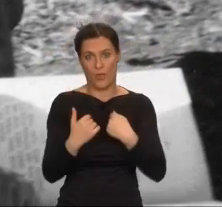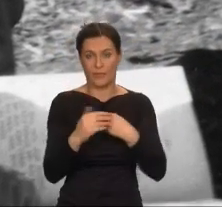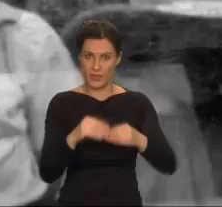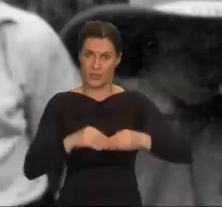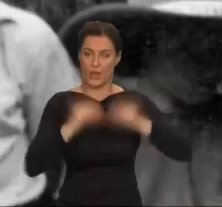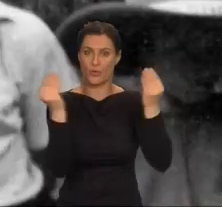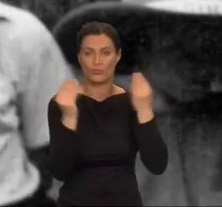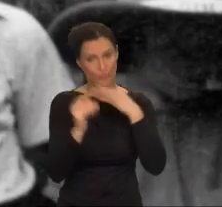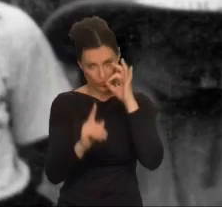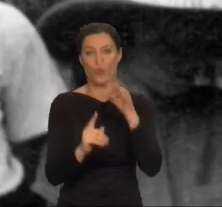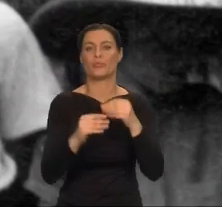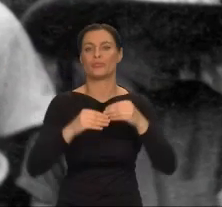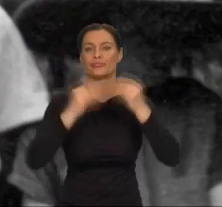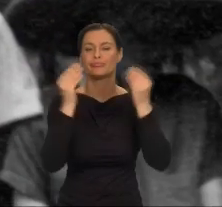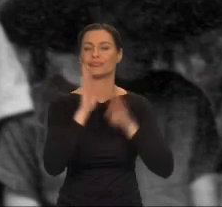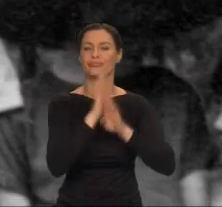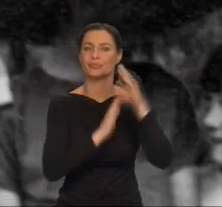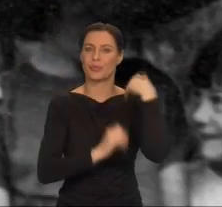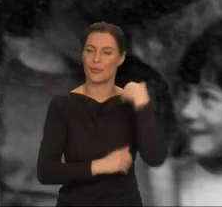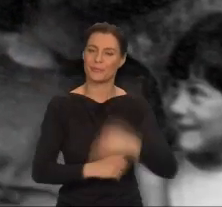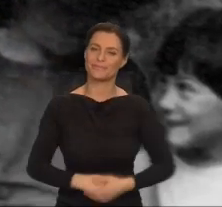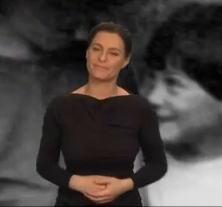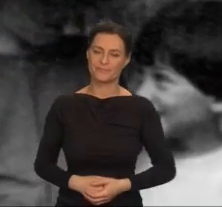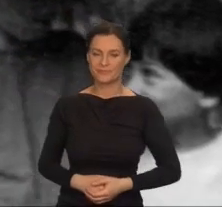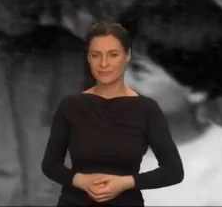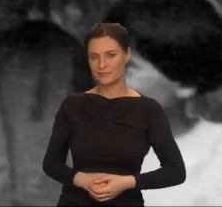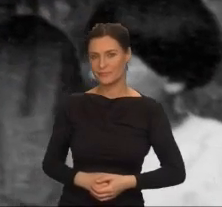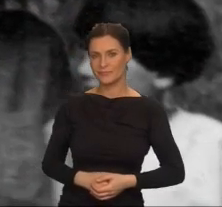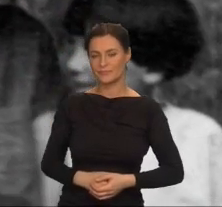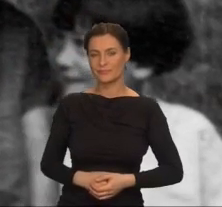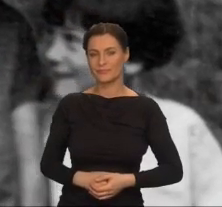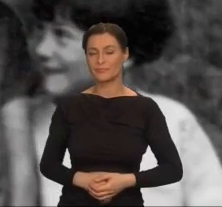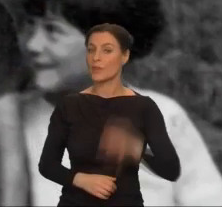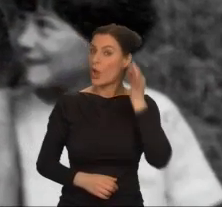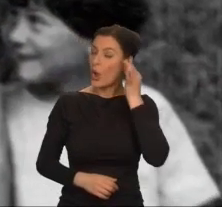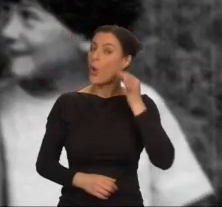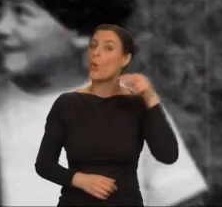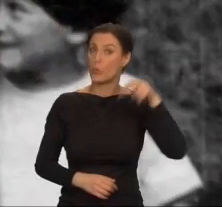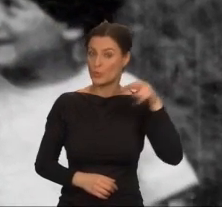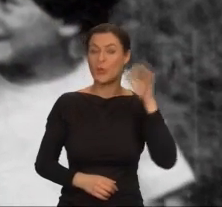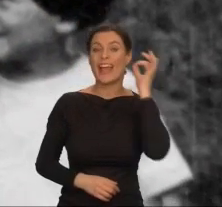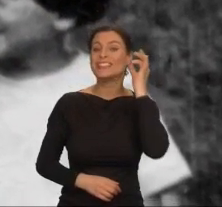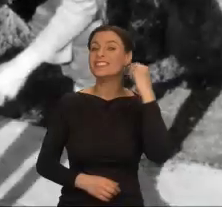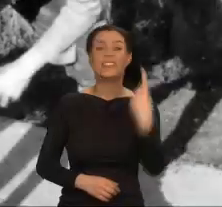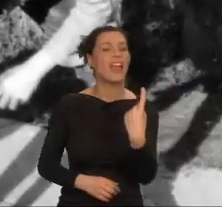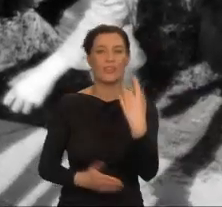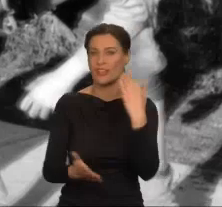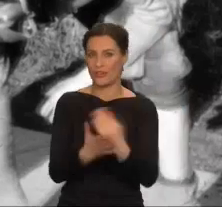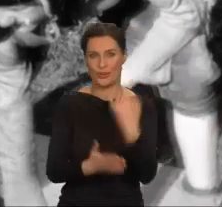Dobry wpływ. Ursula była bardzo najmłodsze dziecko i jedyna dziewczynka w rodzinie.